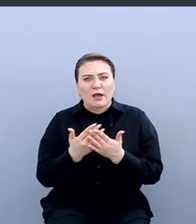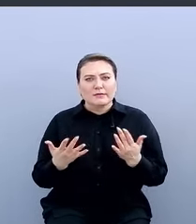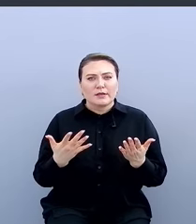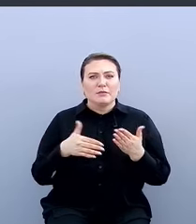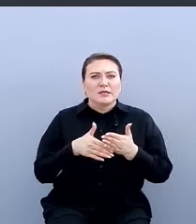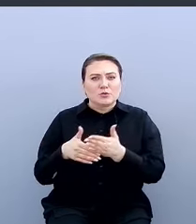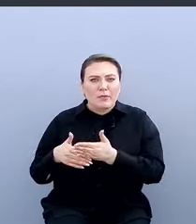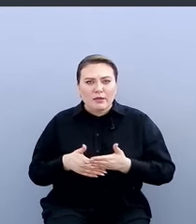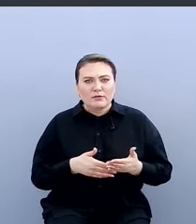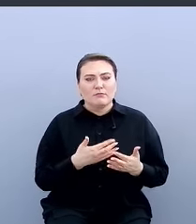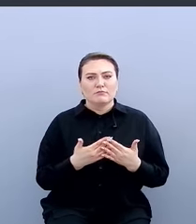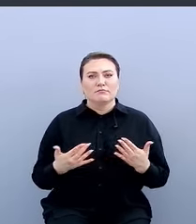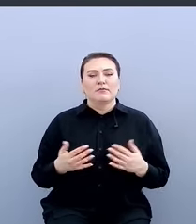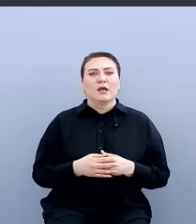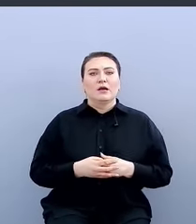каким-то инструментам.